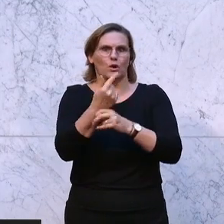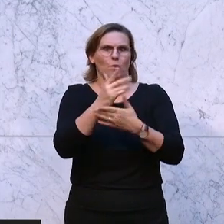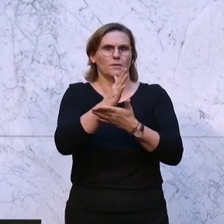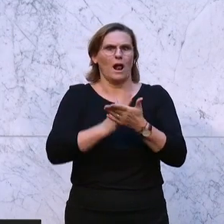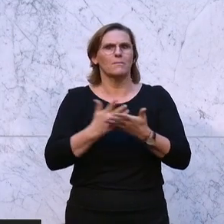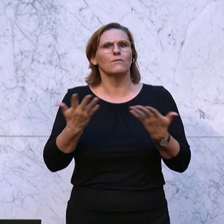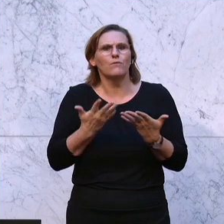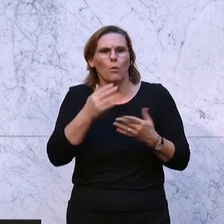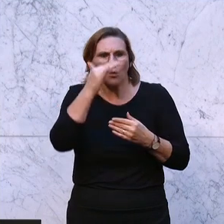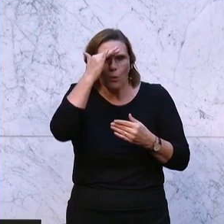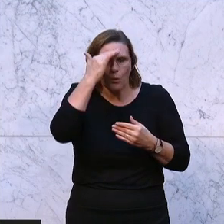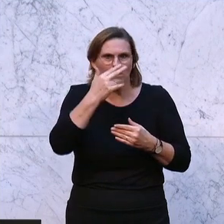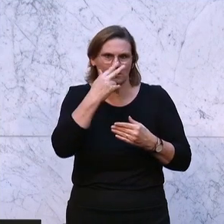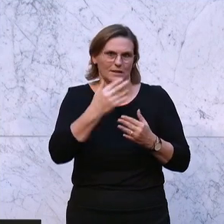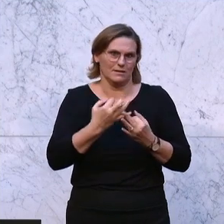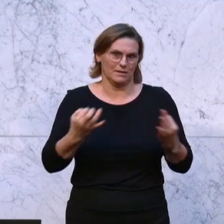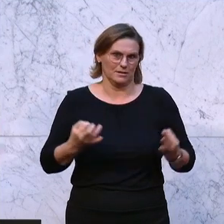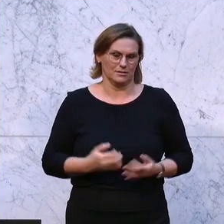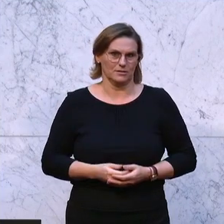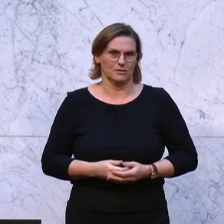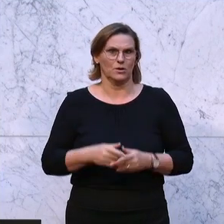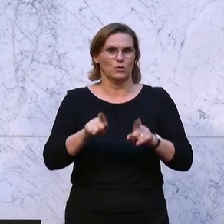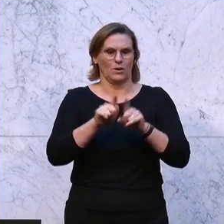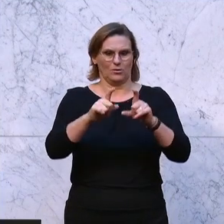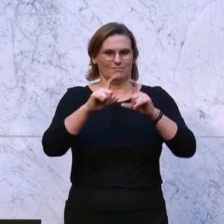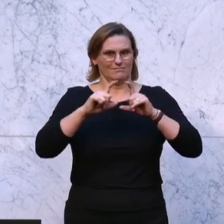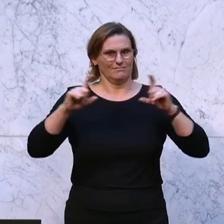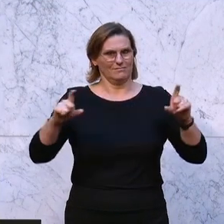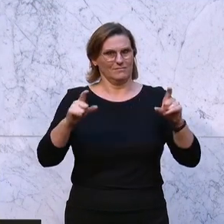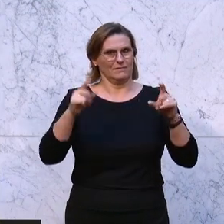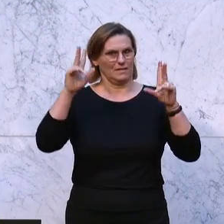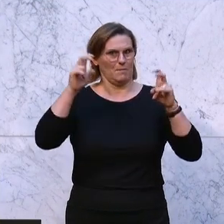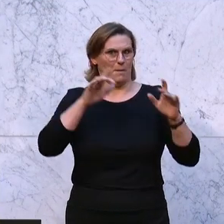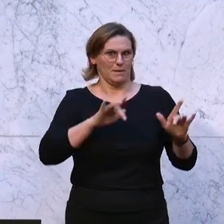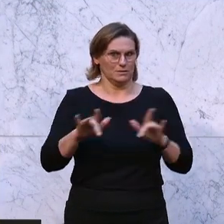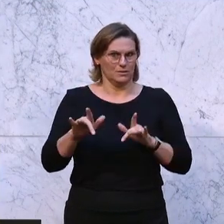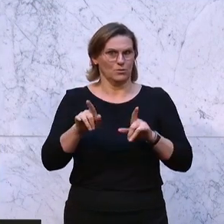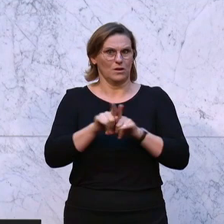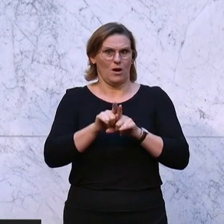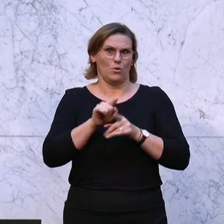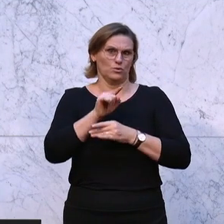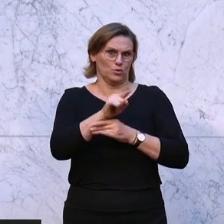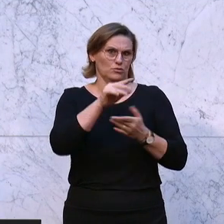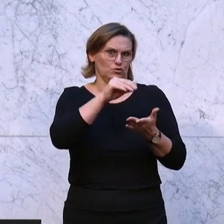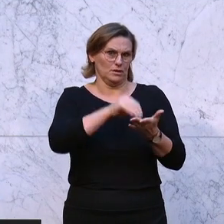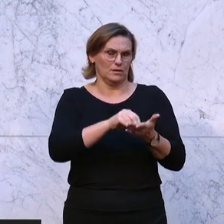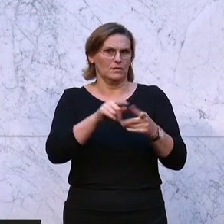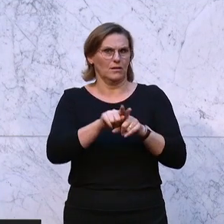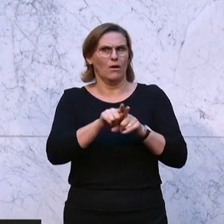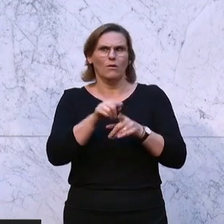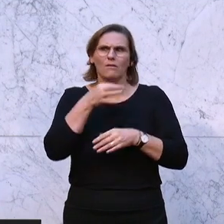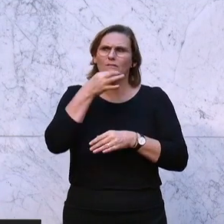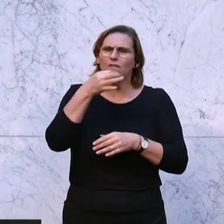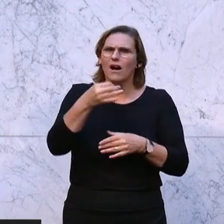wir das? Wir finden das nirgends. Und beim Kapitel Pensionen, auch hier muss man die Fragen stellen,